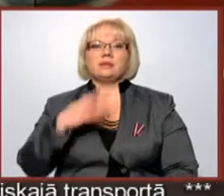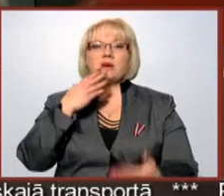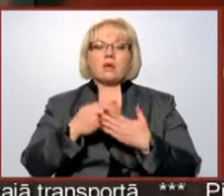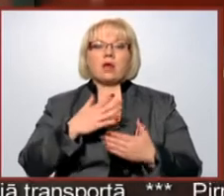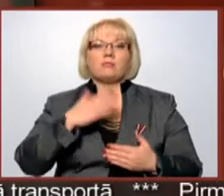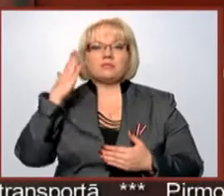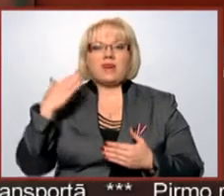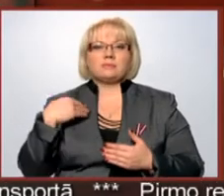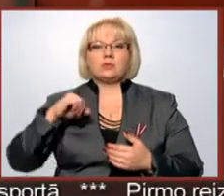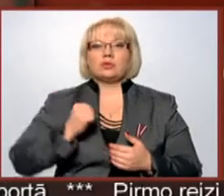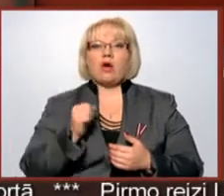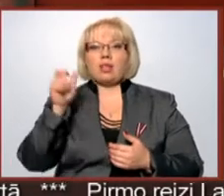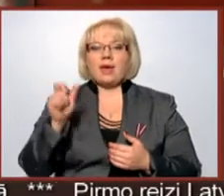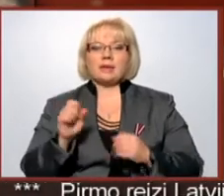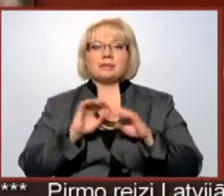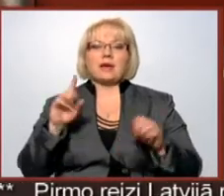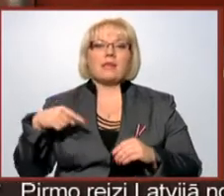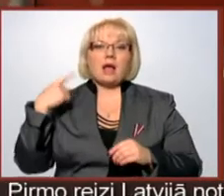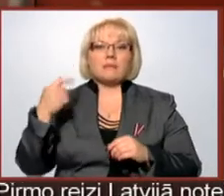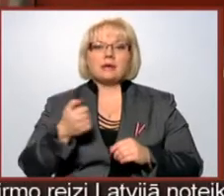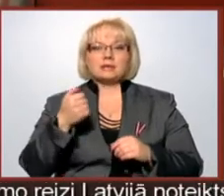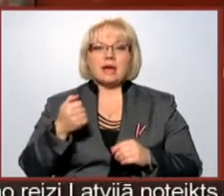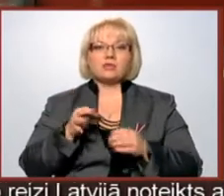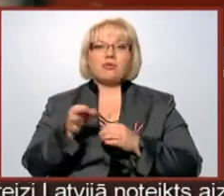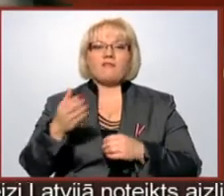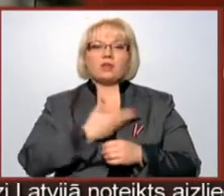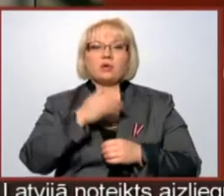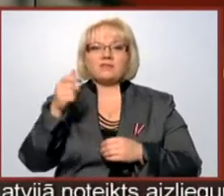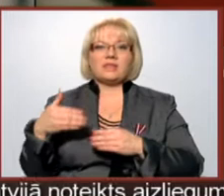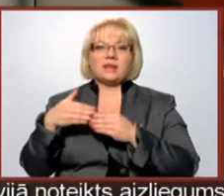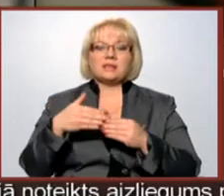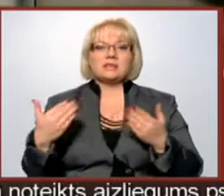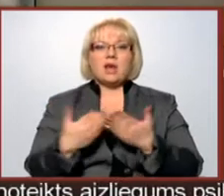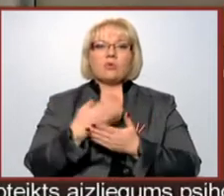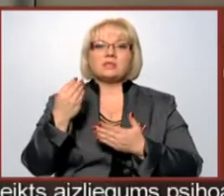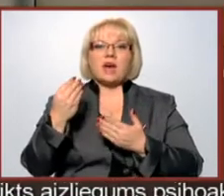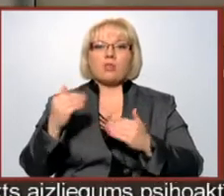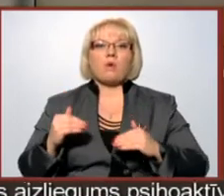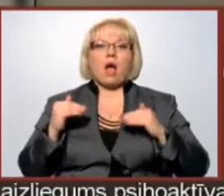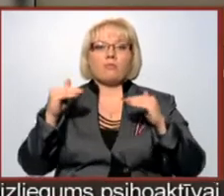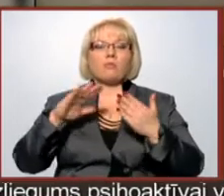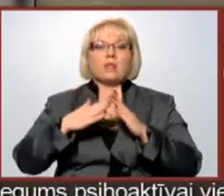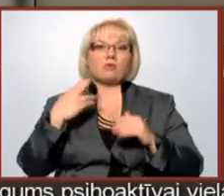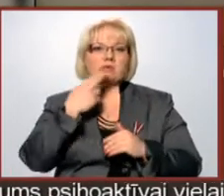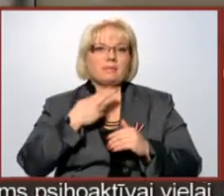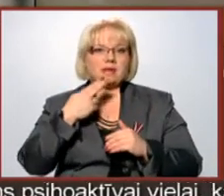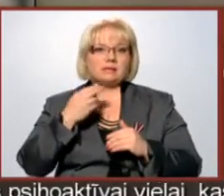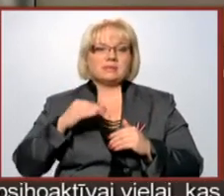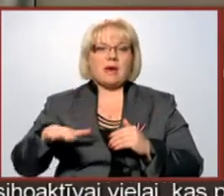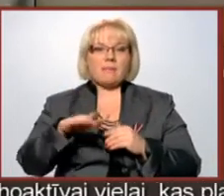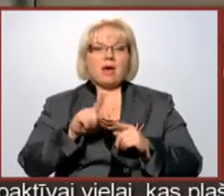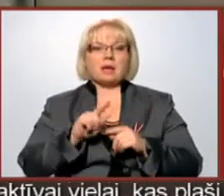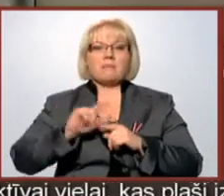Ventspils kolēģis stāst, ka nākamais gads Latvijas novadīt dzīvotājiem nesīs jaun cenu kāpumu lauksemniecības zemē, līdz ar to bija augs arī